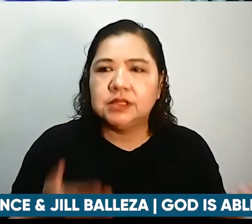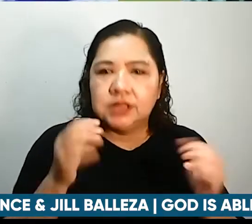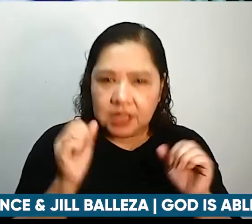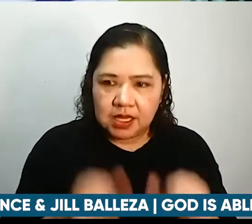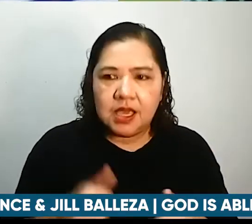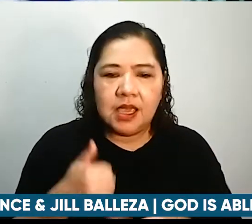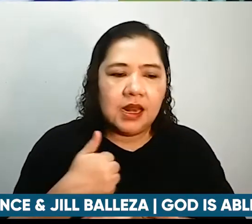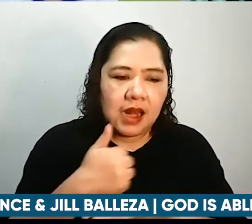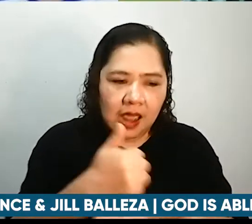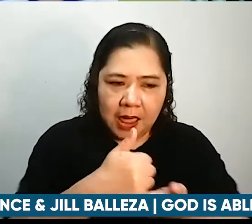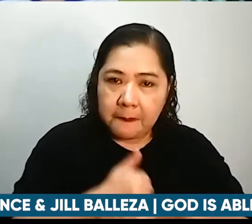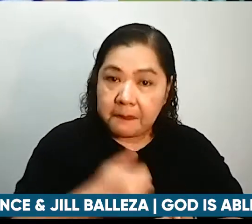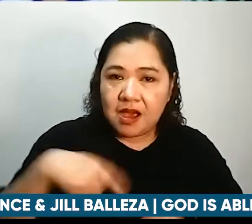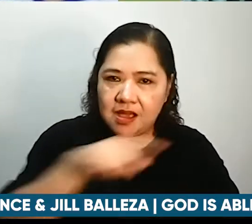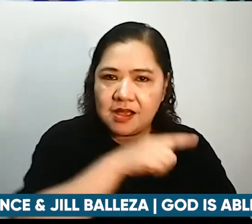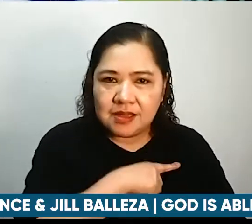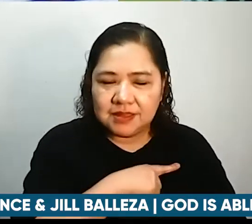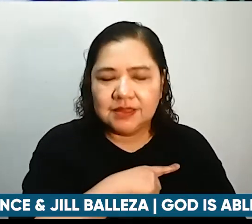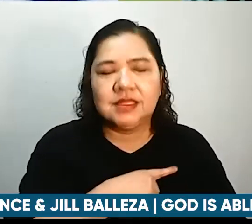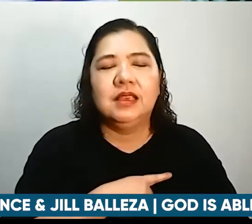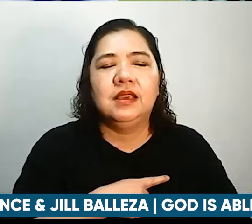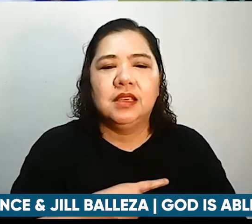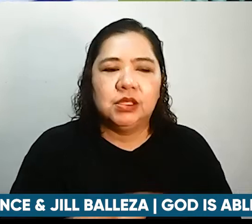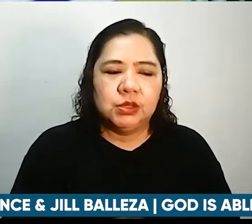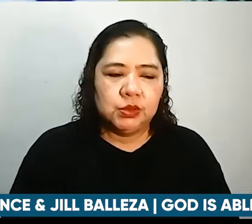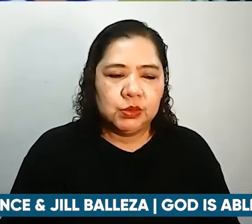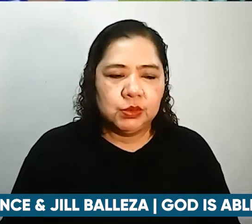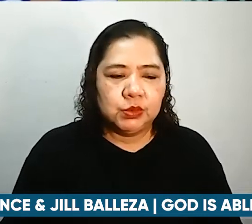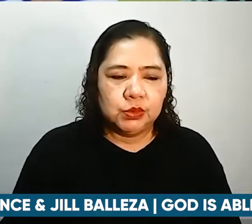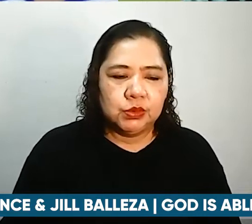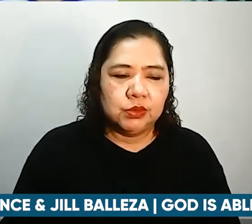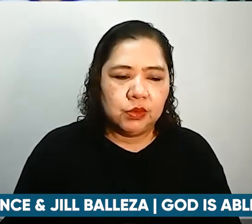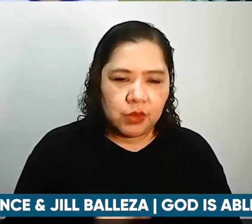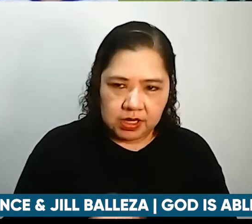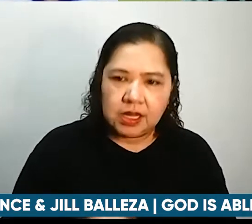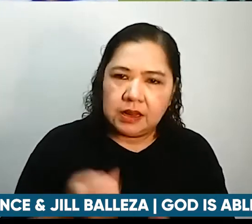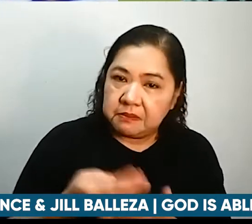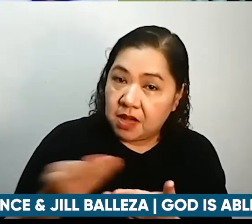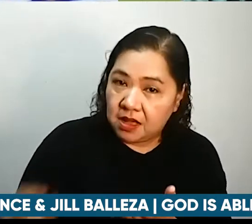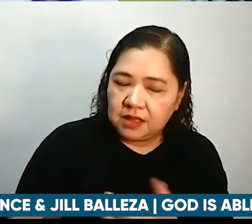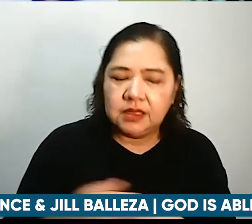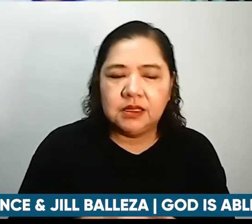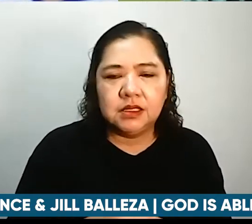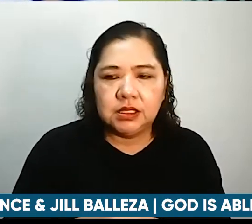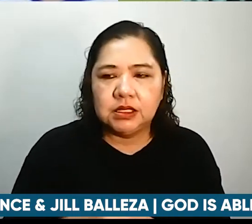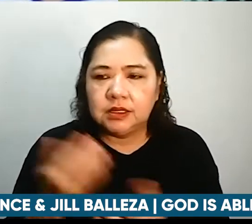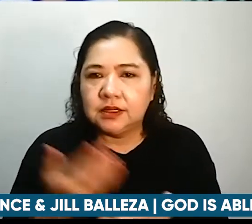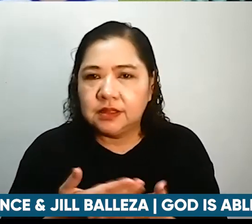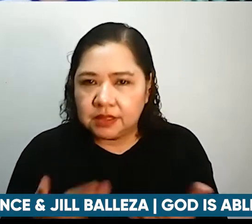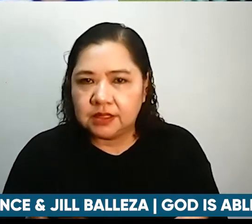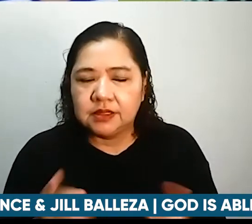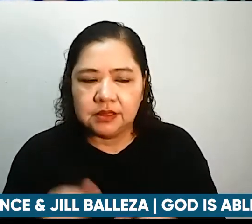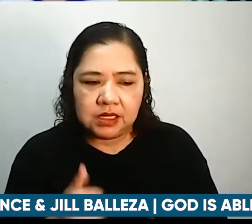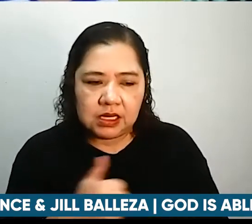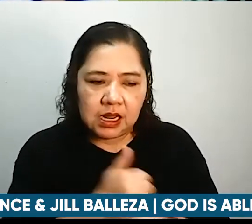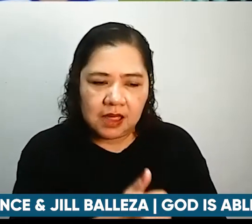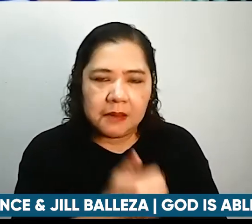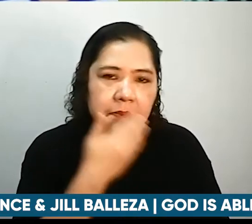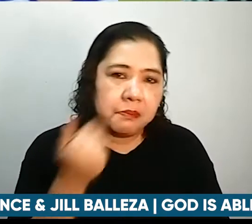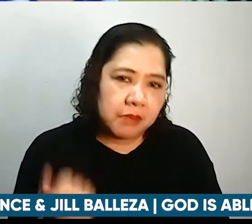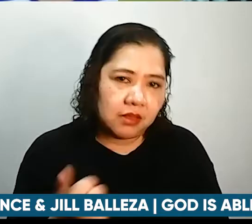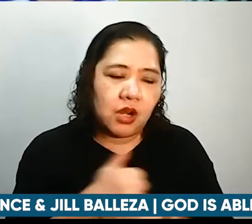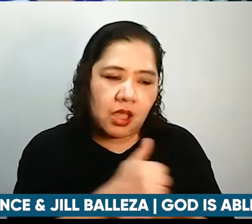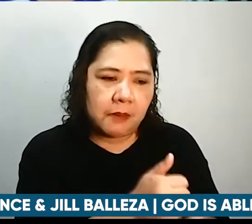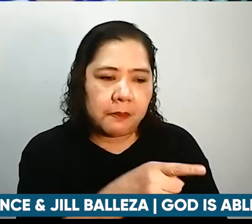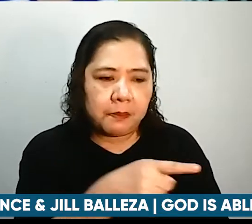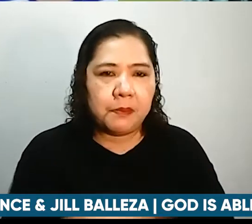dalawa lang muna ang magtutulungan na sa two weeks na yun na habang wala si